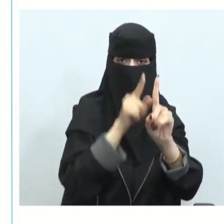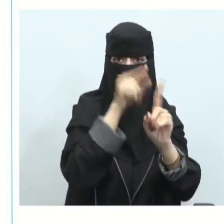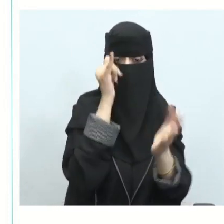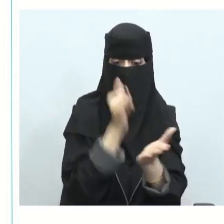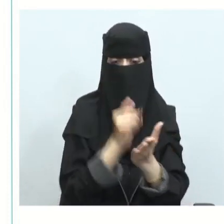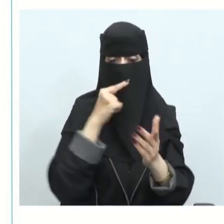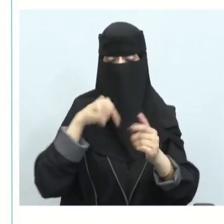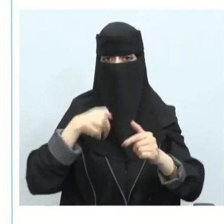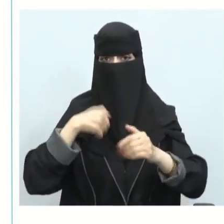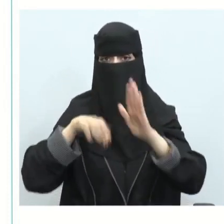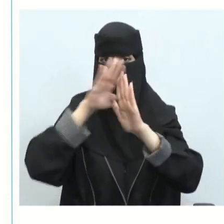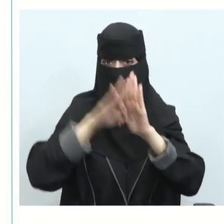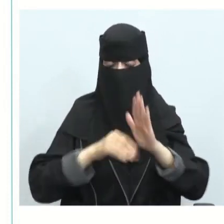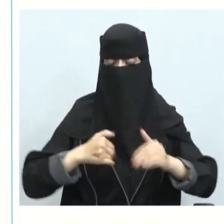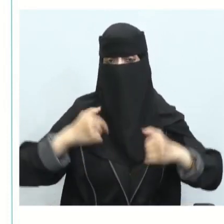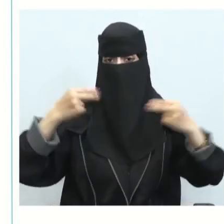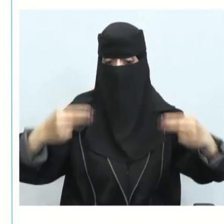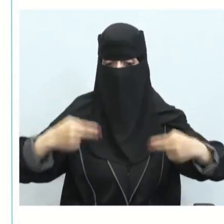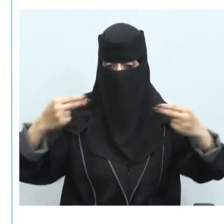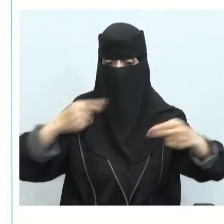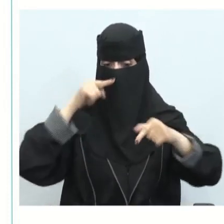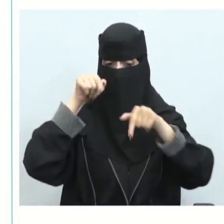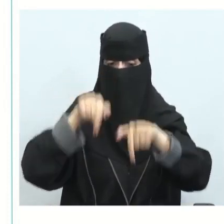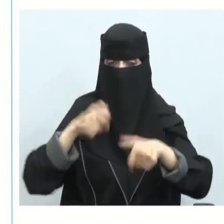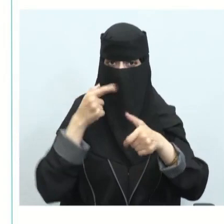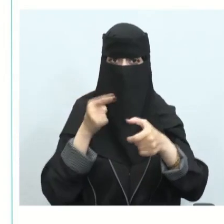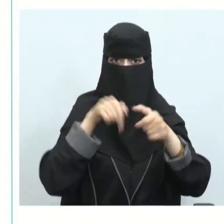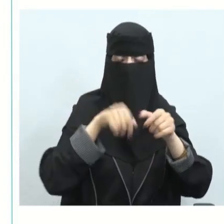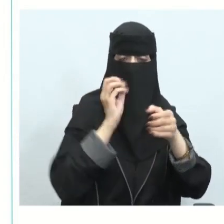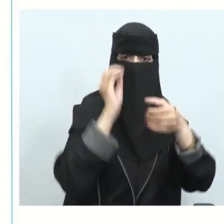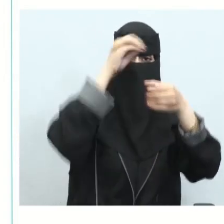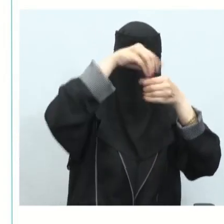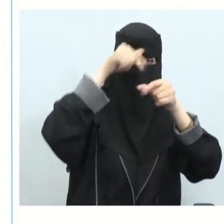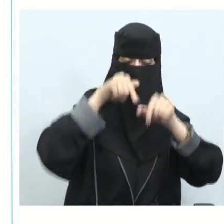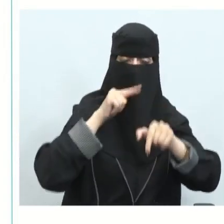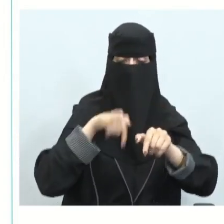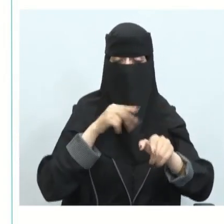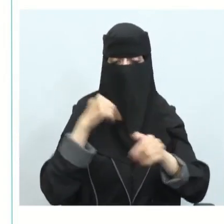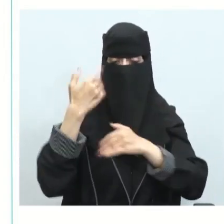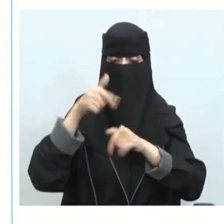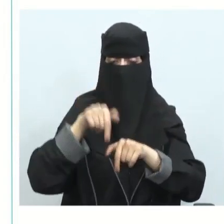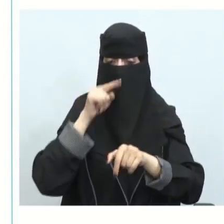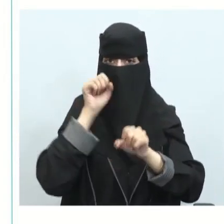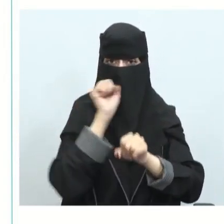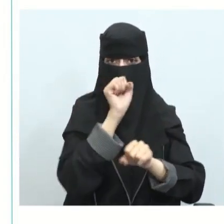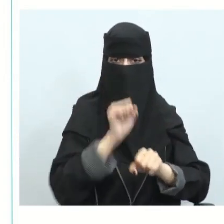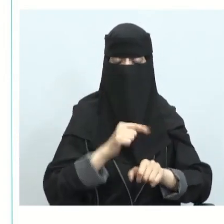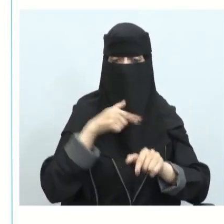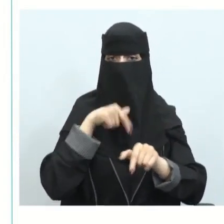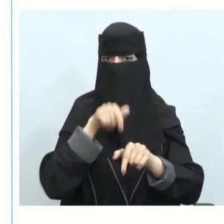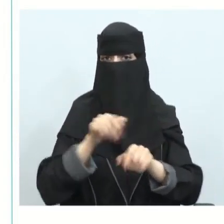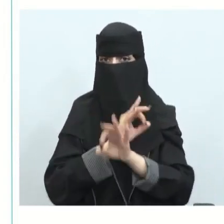يتضمن التنظيف بعد الانتهاء من الفعالية أيضا يتعين على منظم الفعالية تخصيص موارد كافية